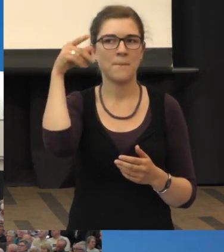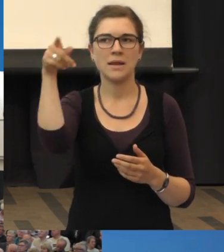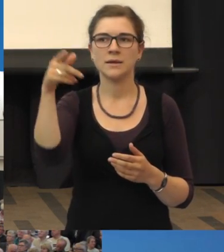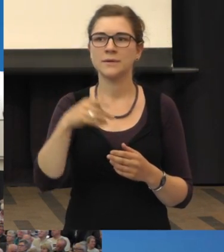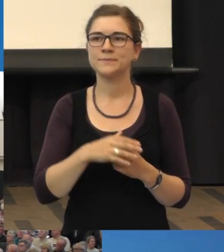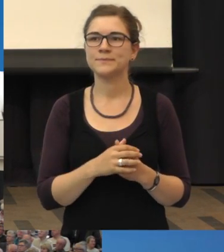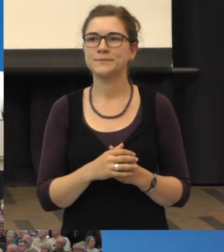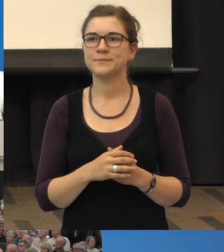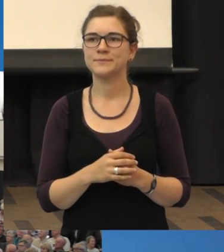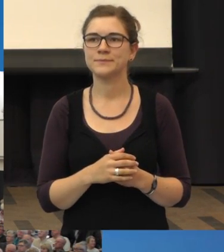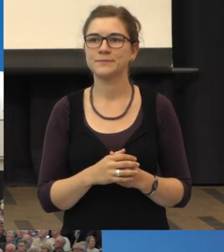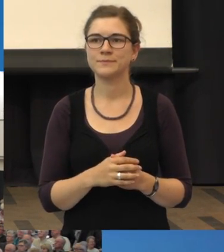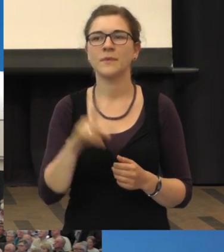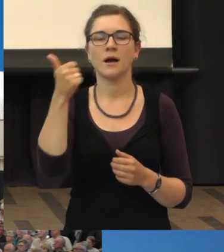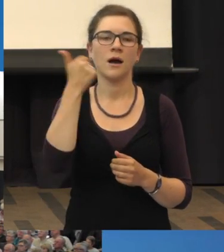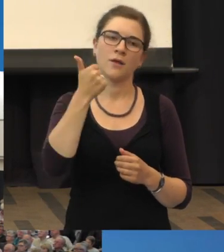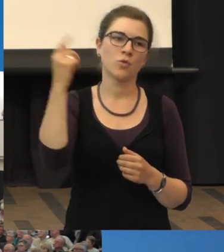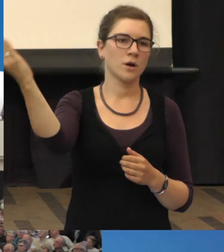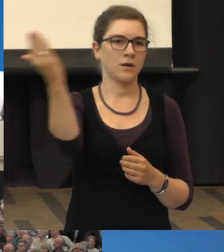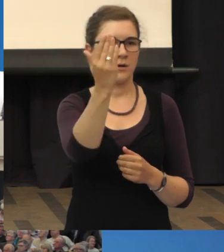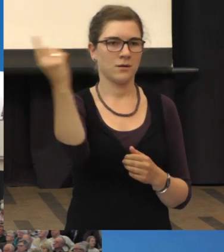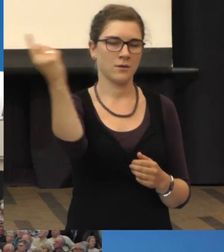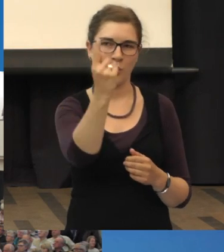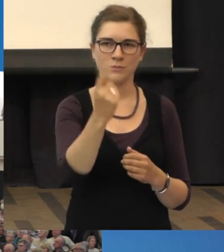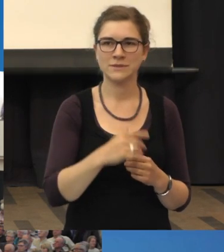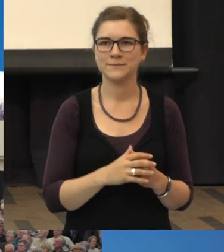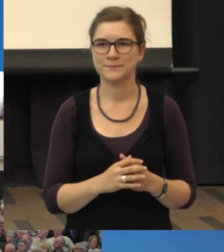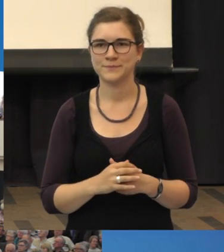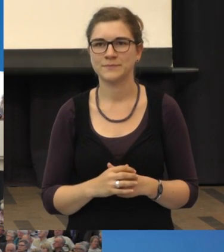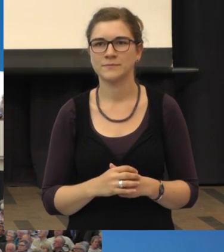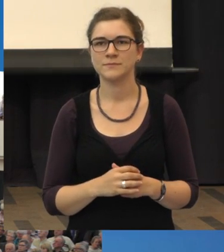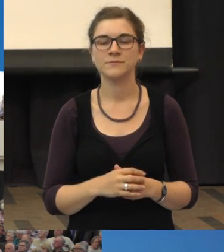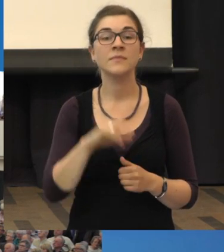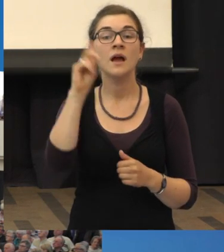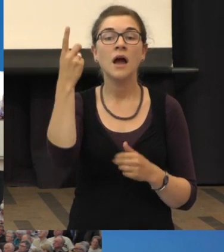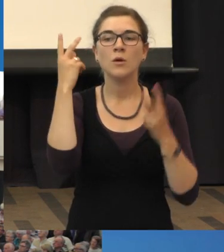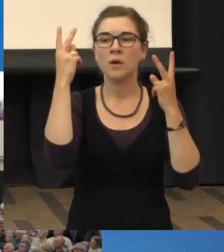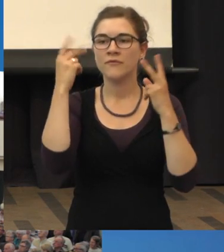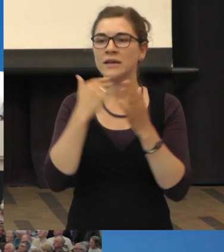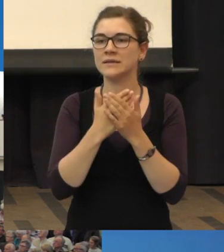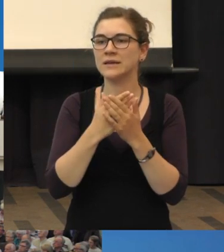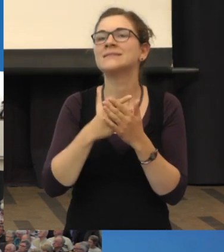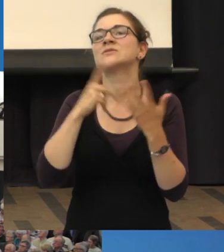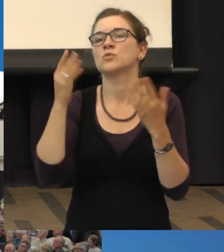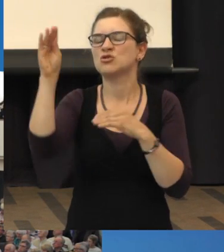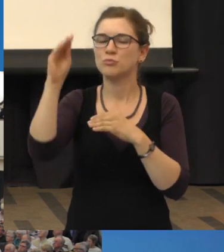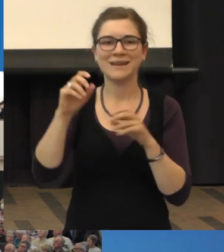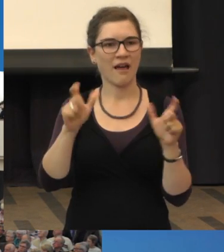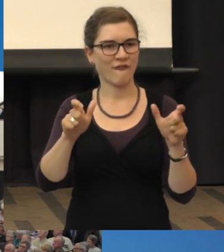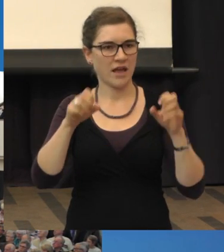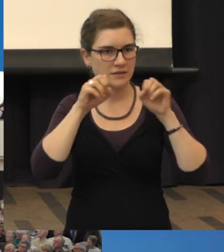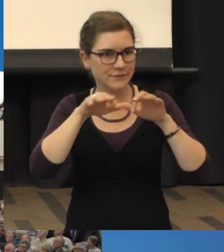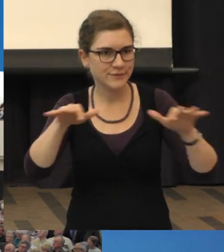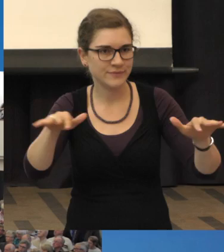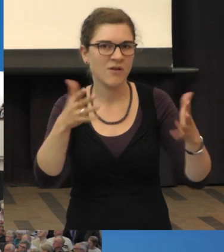Oder kommen Sie kurz hier raus? Das wäre nett, ja. Der Kameramann kommt auch. Noch eine wichtige Sache, dass das Ganze im Fernsehen ausgestrahlt wird